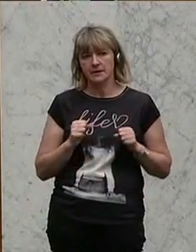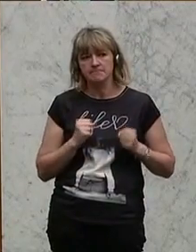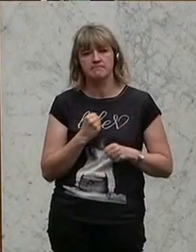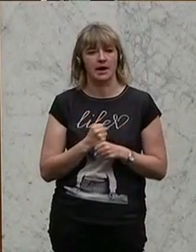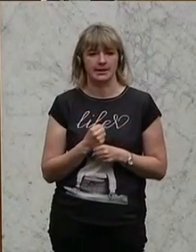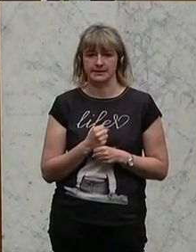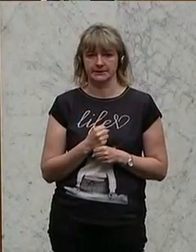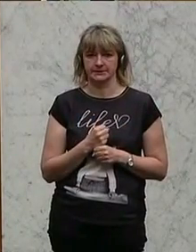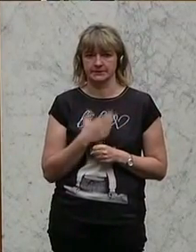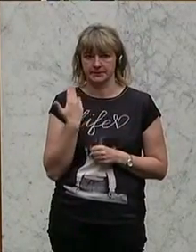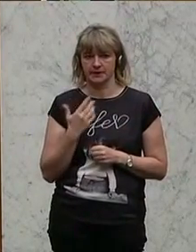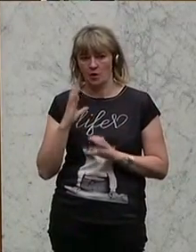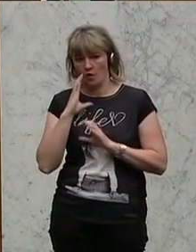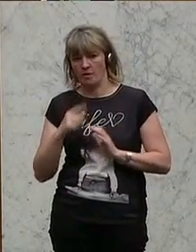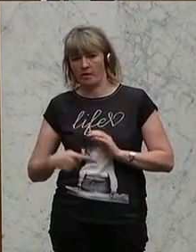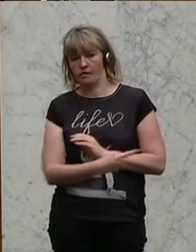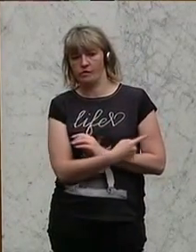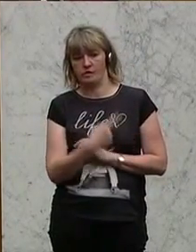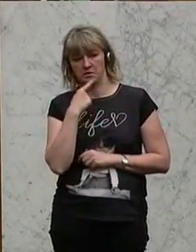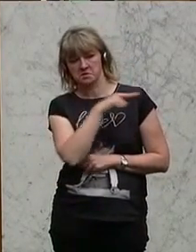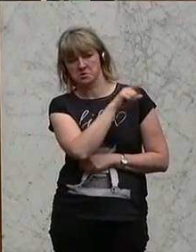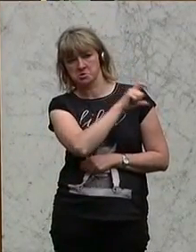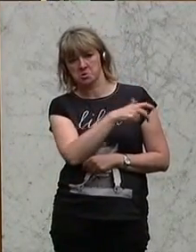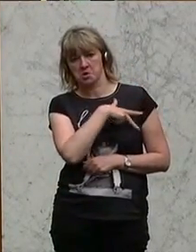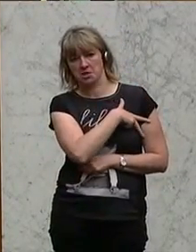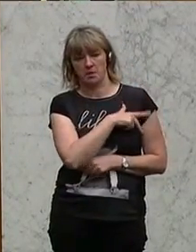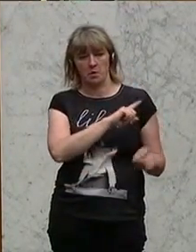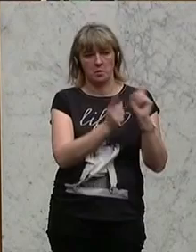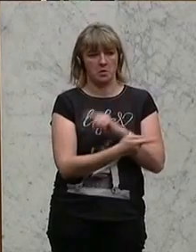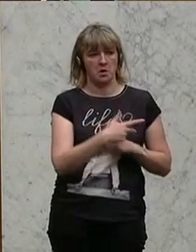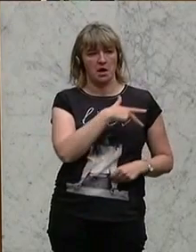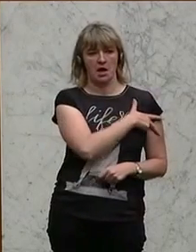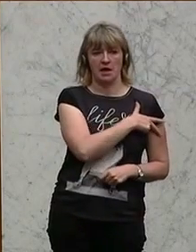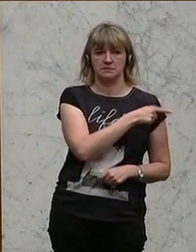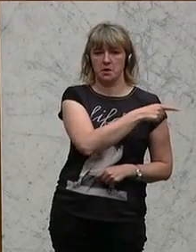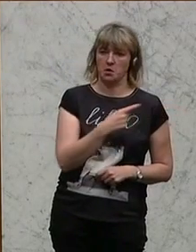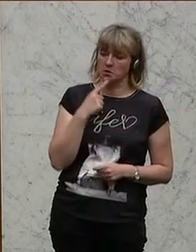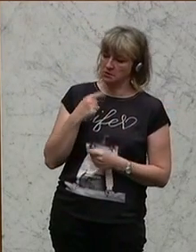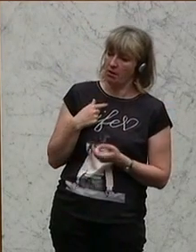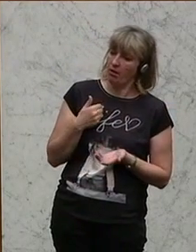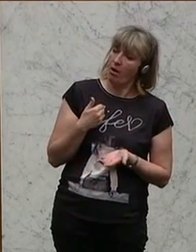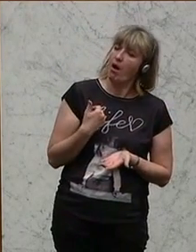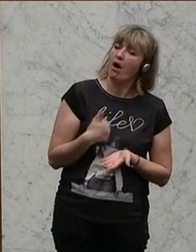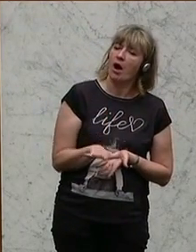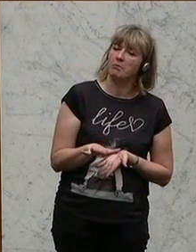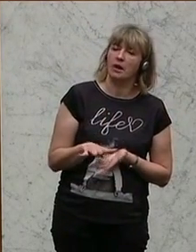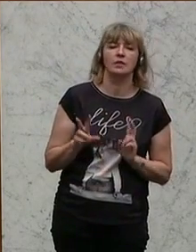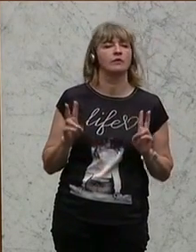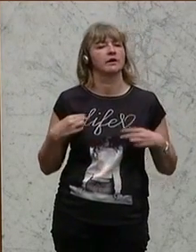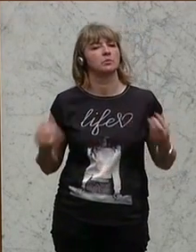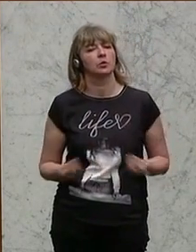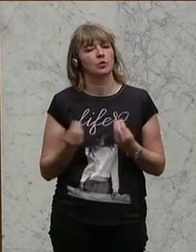Die ÖVP schiebt die Schuld auf die SPÖ, und die SPÖ begründet ihre ablehnende Haltung mit der